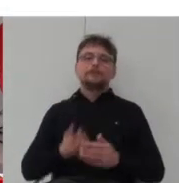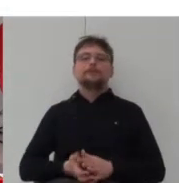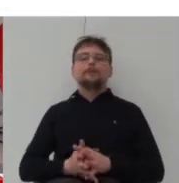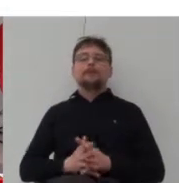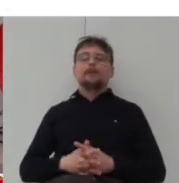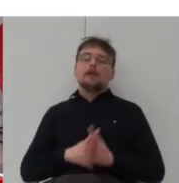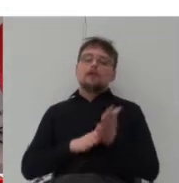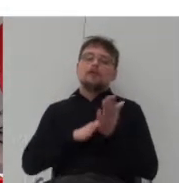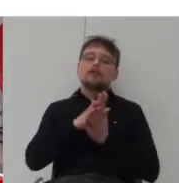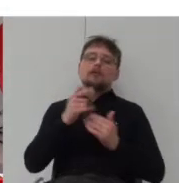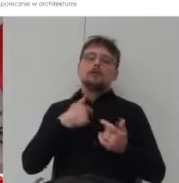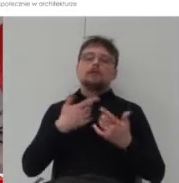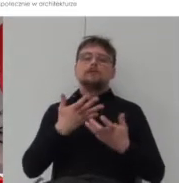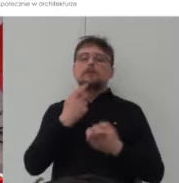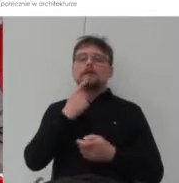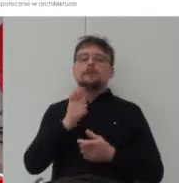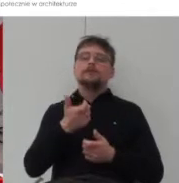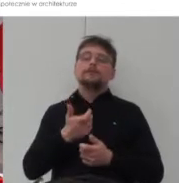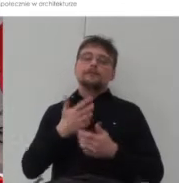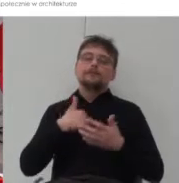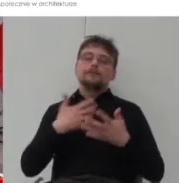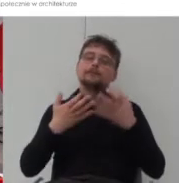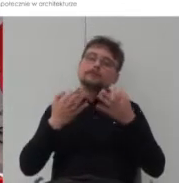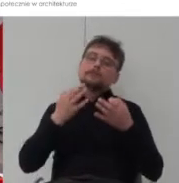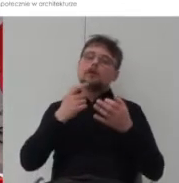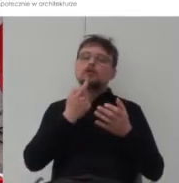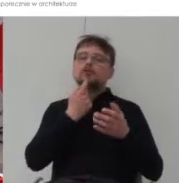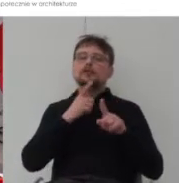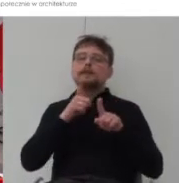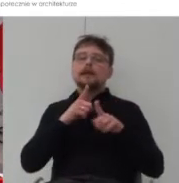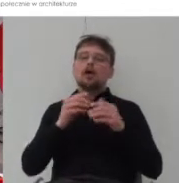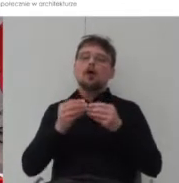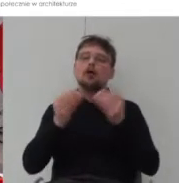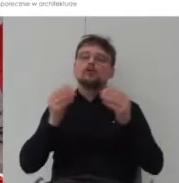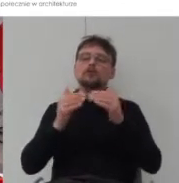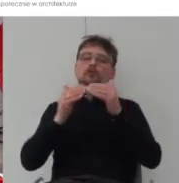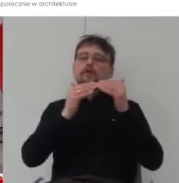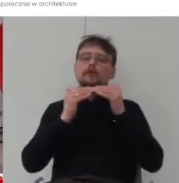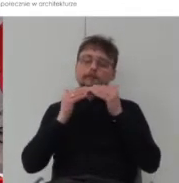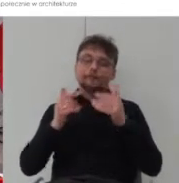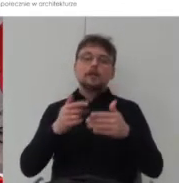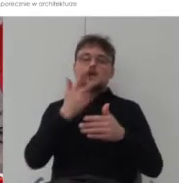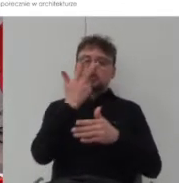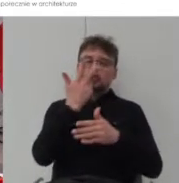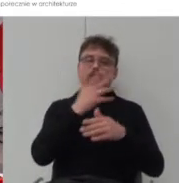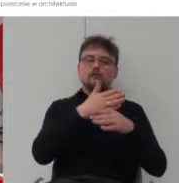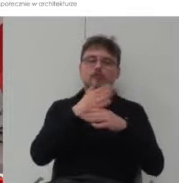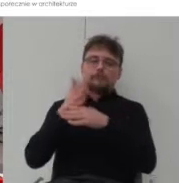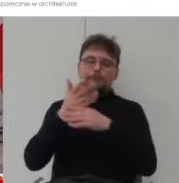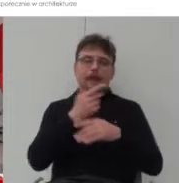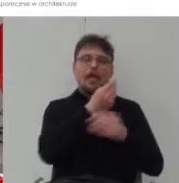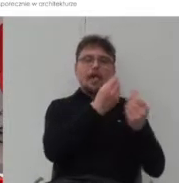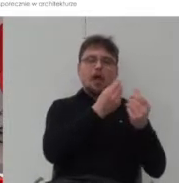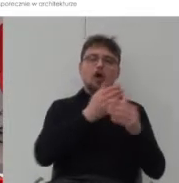wstępie chciałbym się zastanowić co to znaczy rozwój zrównoważony tradycyjnie dzielimy go na trzy aspekty ekonomiczny,